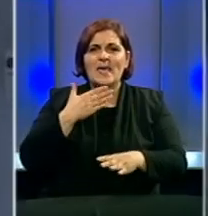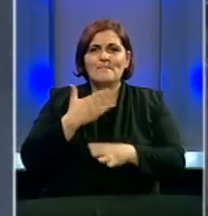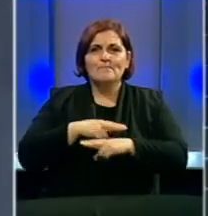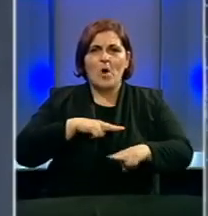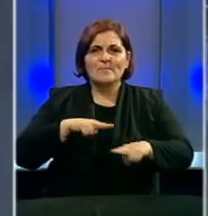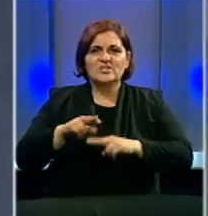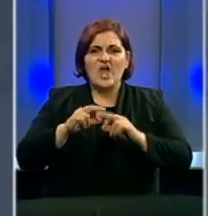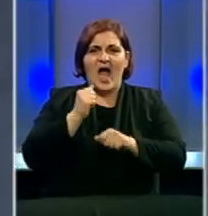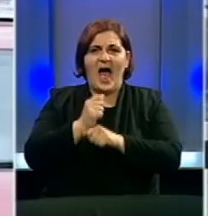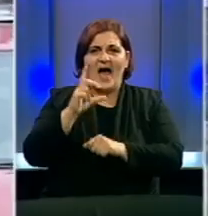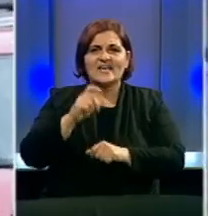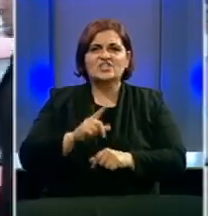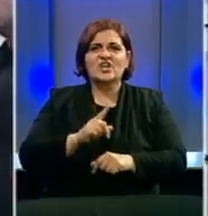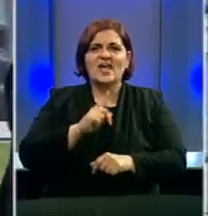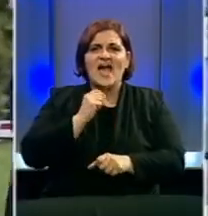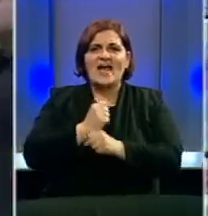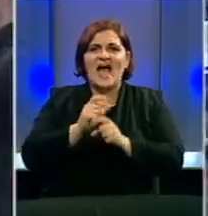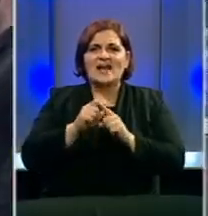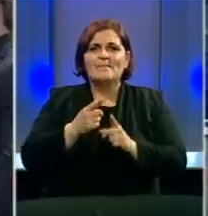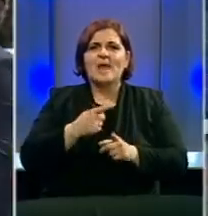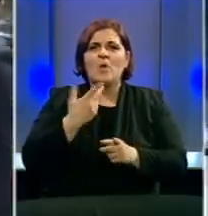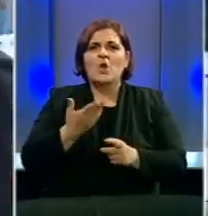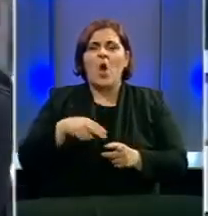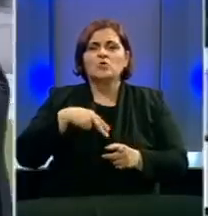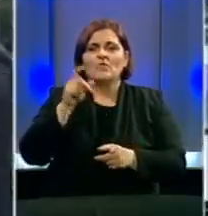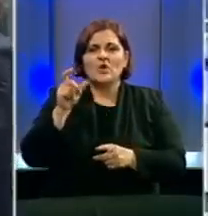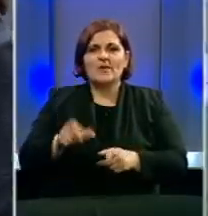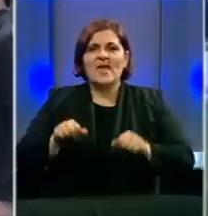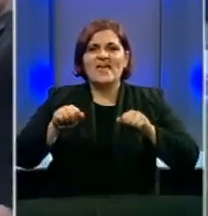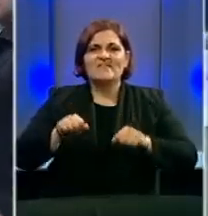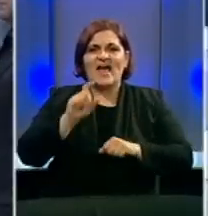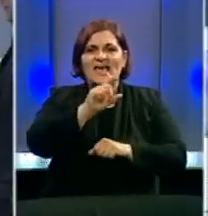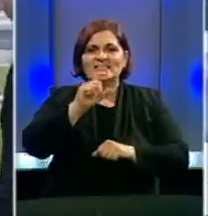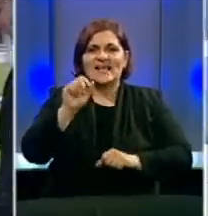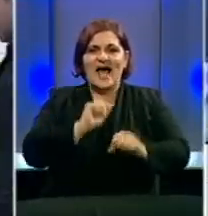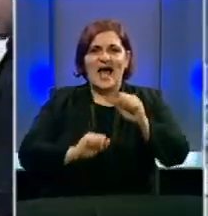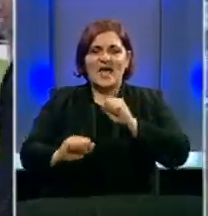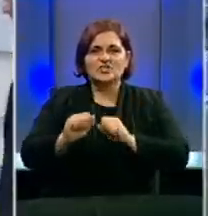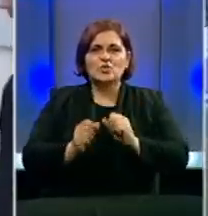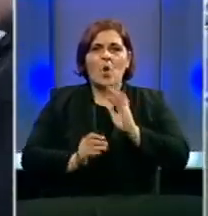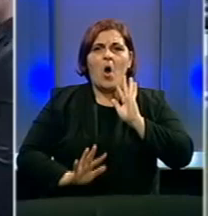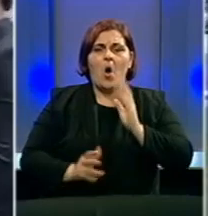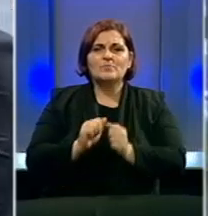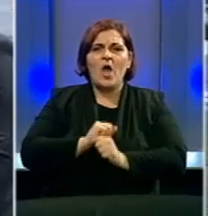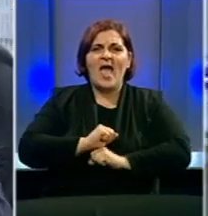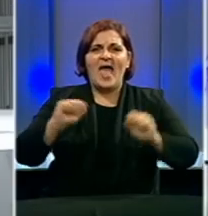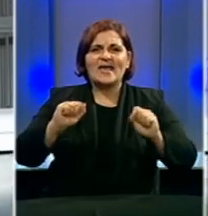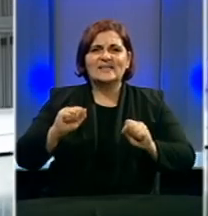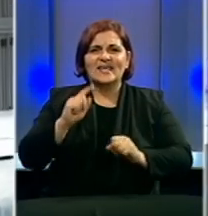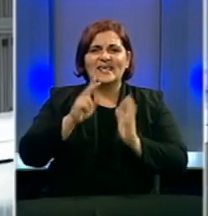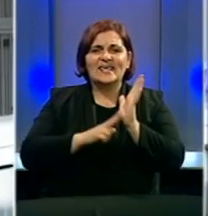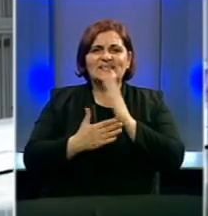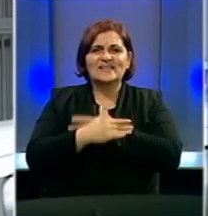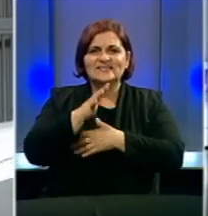pomoćnik ministra Sami Ragić te Edinga Raplija u svojstvu odgovorne osobe i vlasnika Instituta za zaštitu od požara i eksplozija Inza